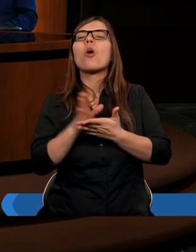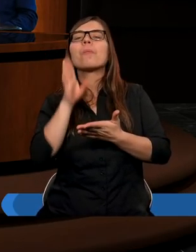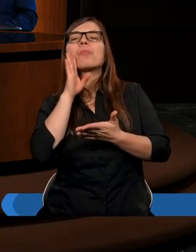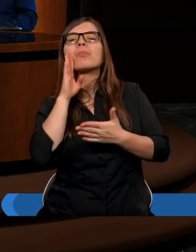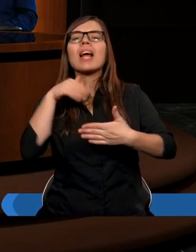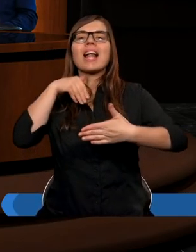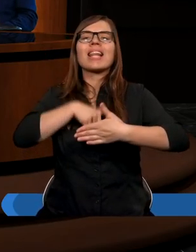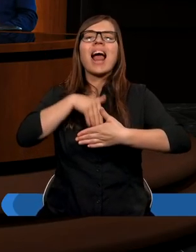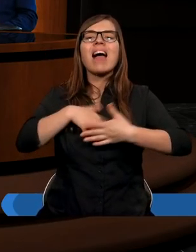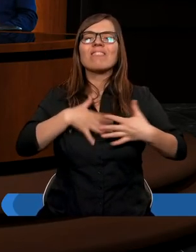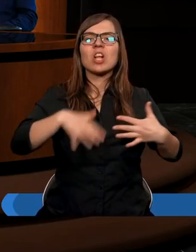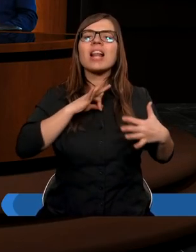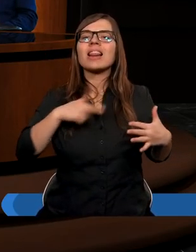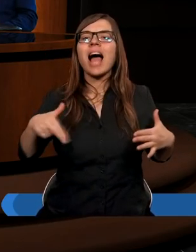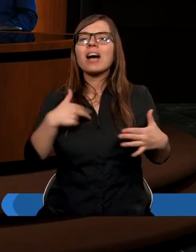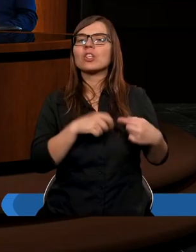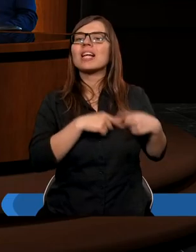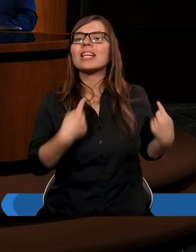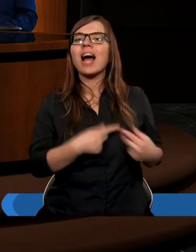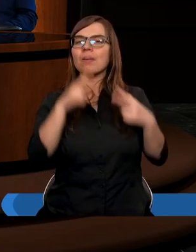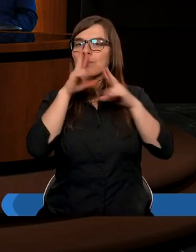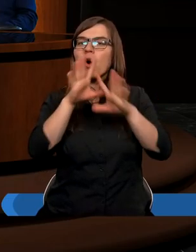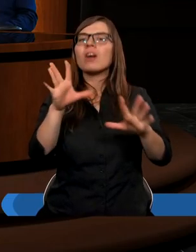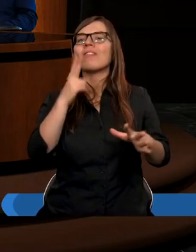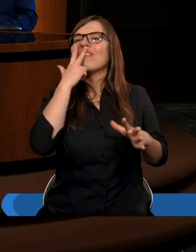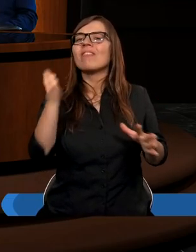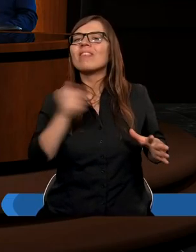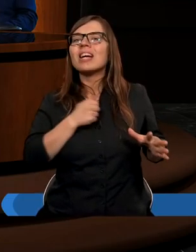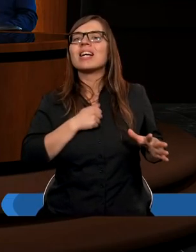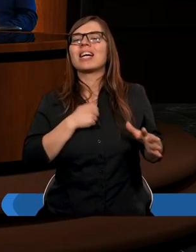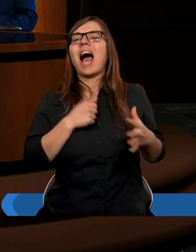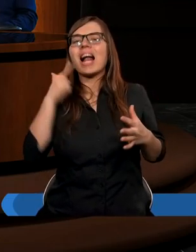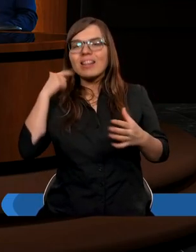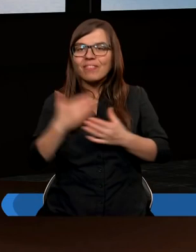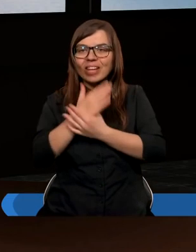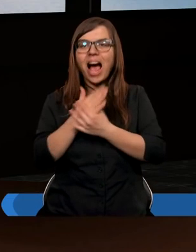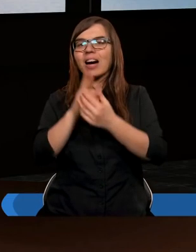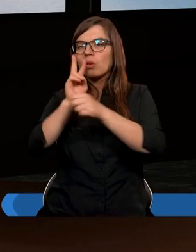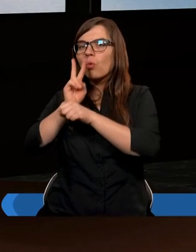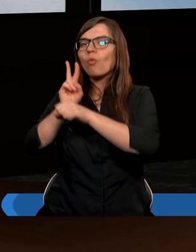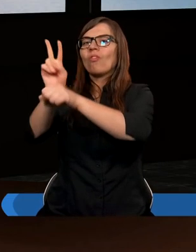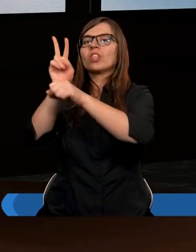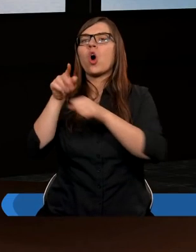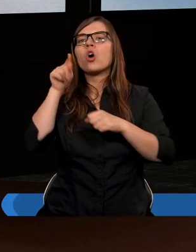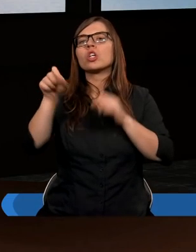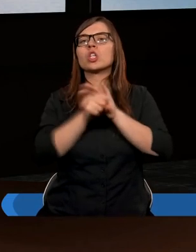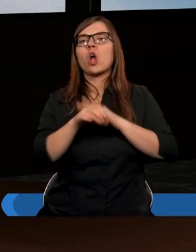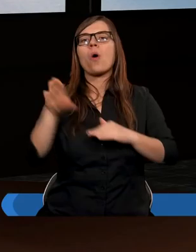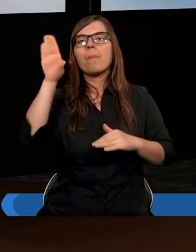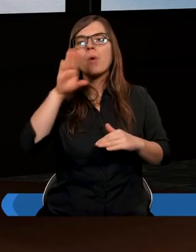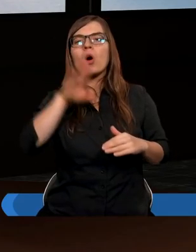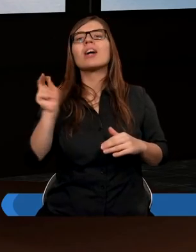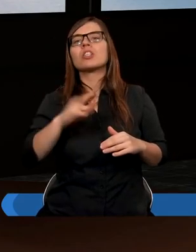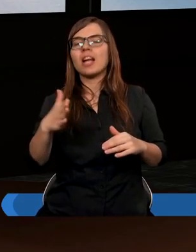zewnętrznie pokazuje nasz wyraz, no, nasz wyraz wiary, naszą ufność do Boga,